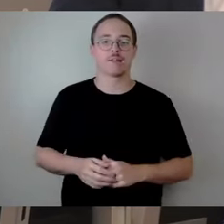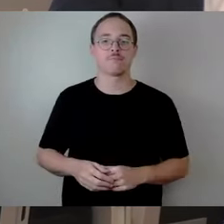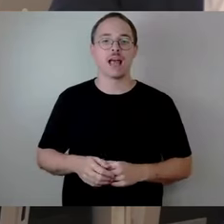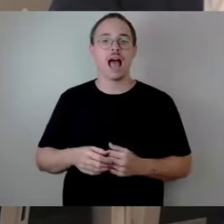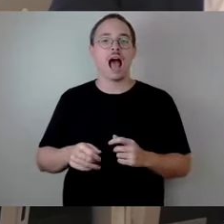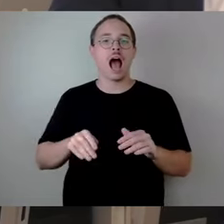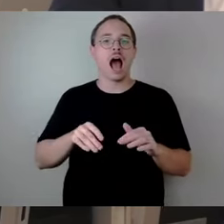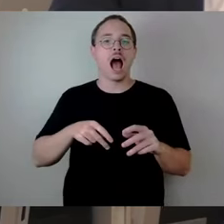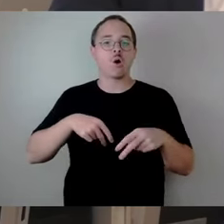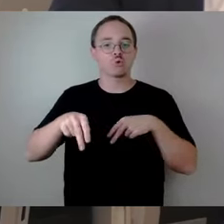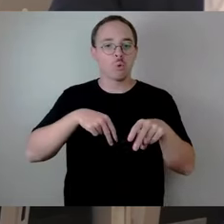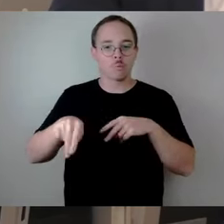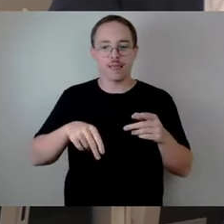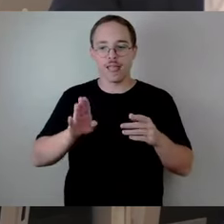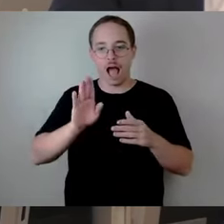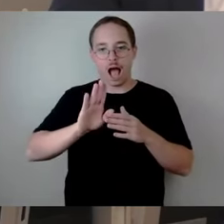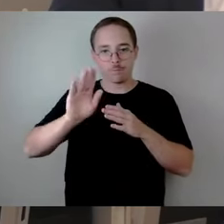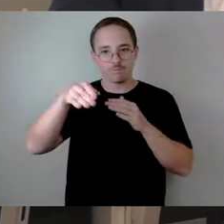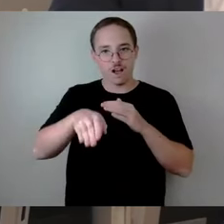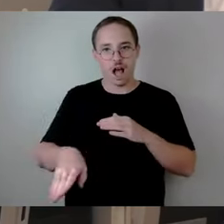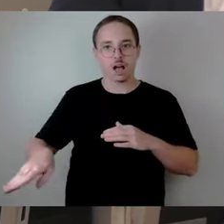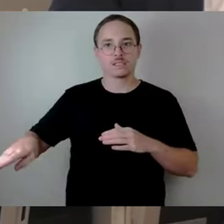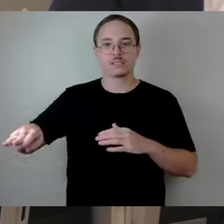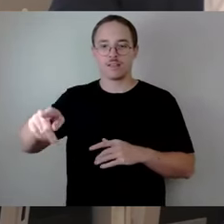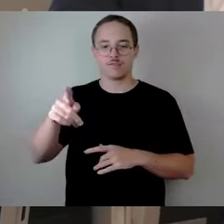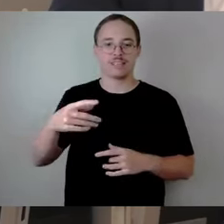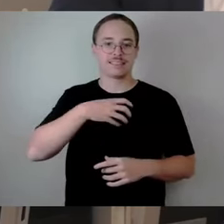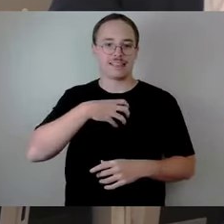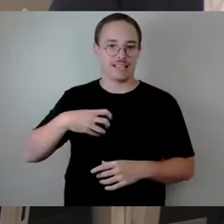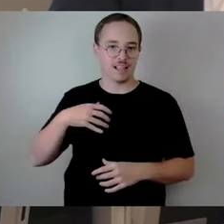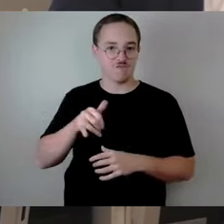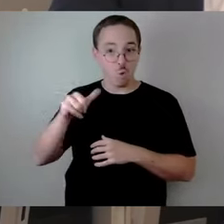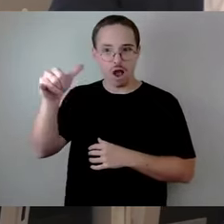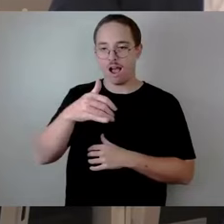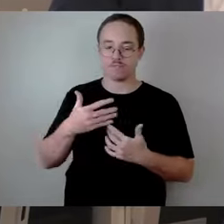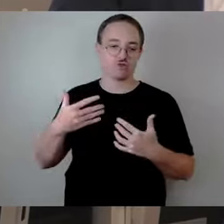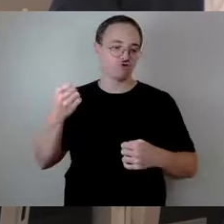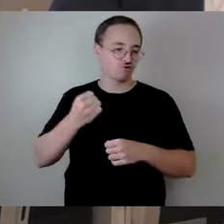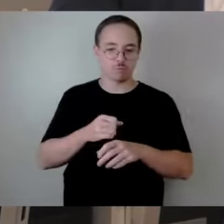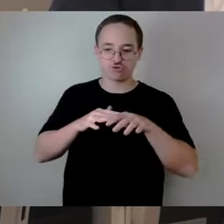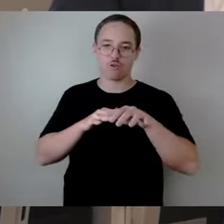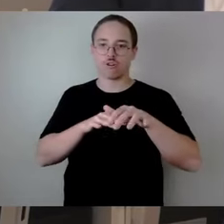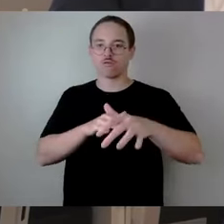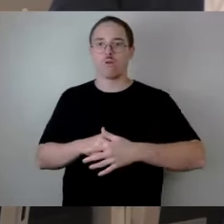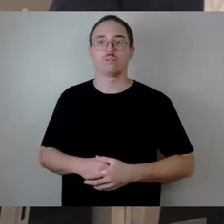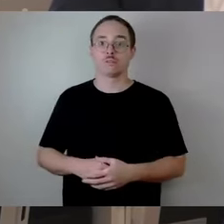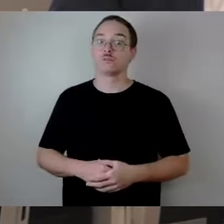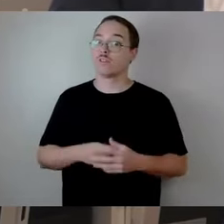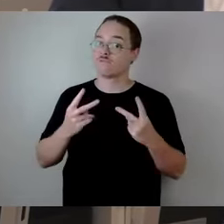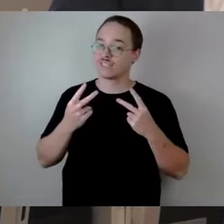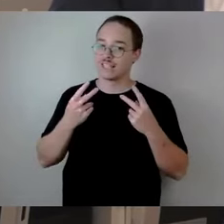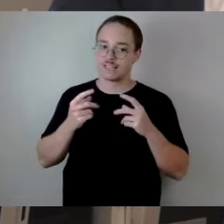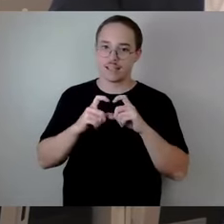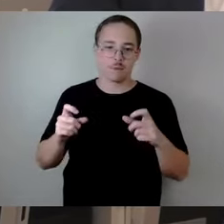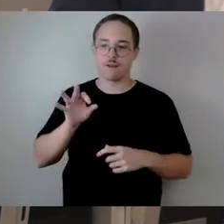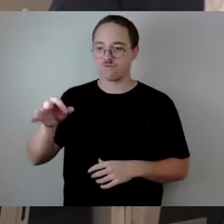ist. All das spielt bei Ihnen hier keine Rolle. Das wäre aber wichtig. Wissen Sie warum? Weil die Leute von weiter her kommen, weil ganz viele aus